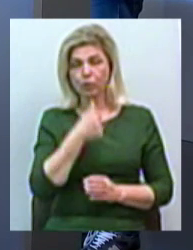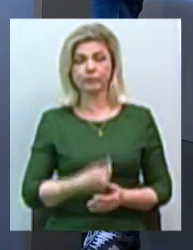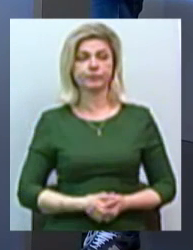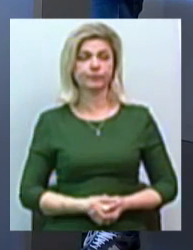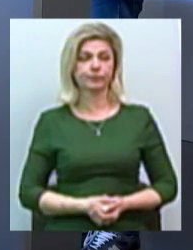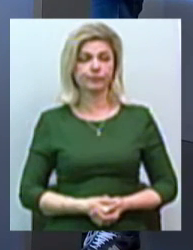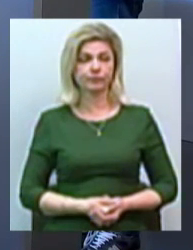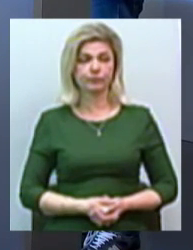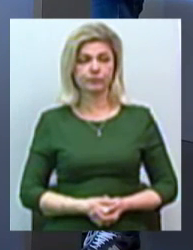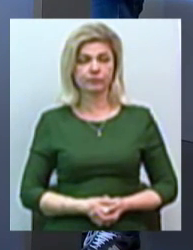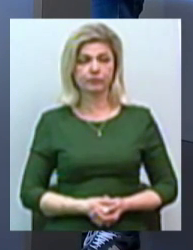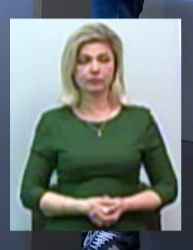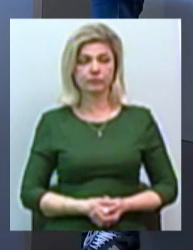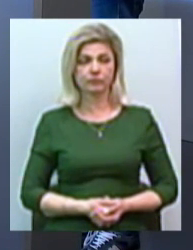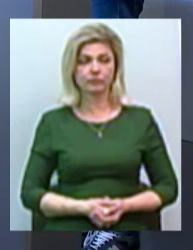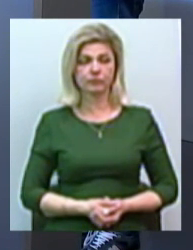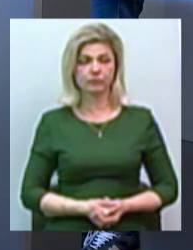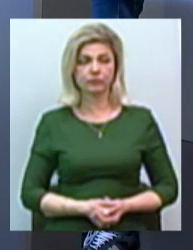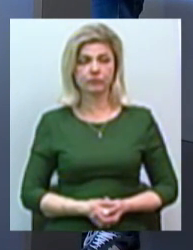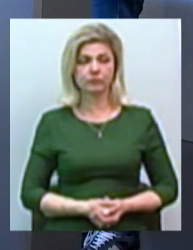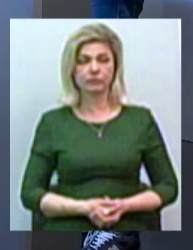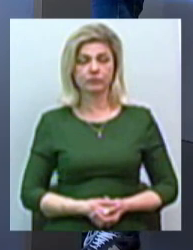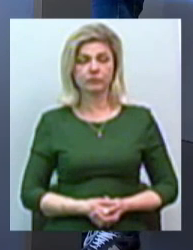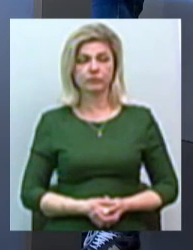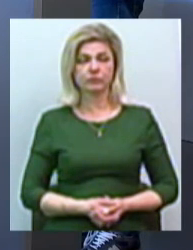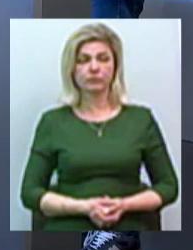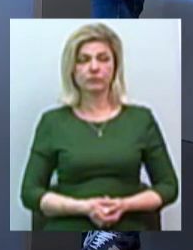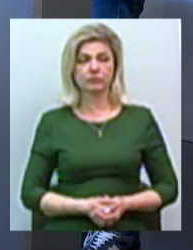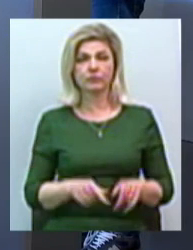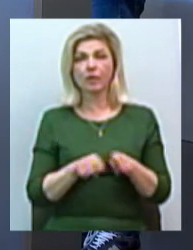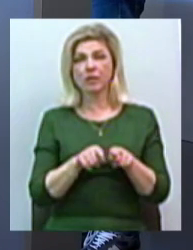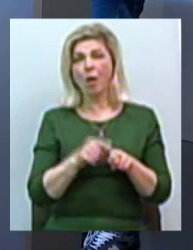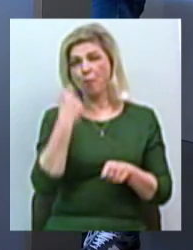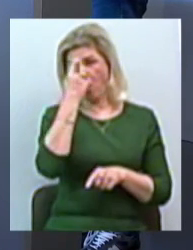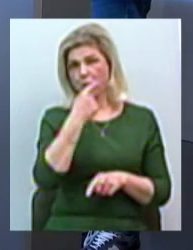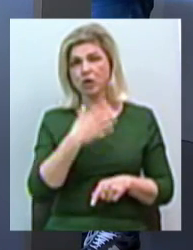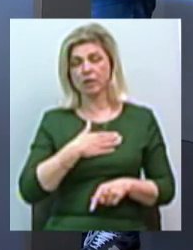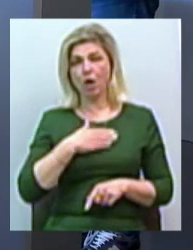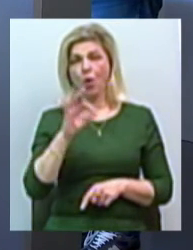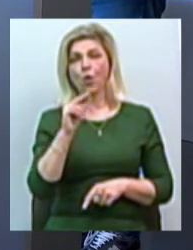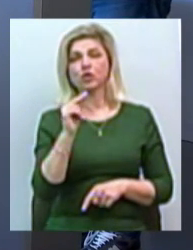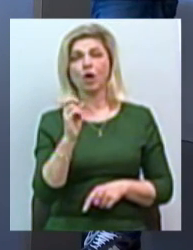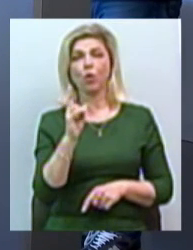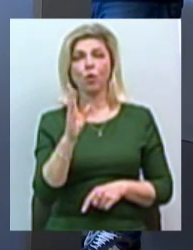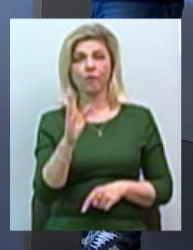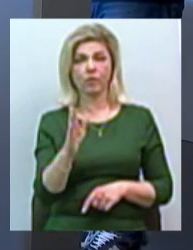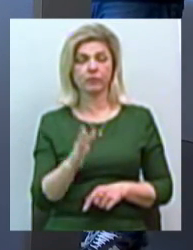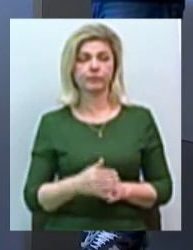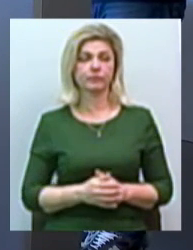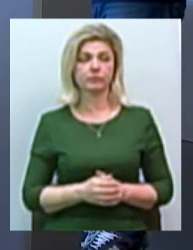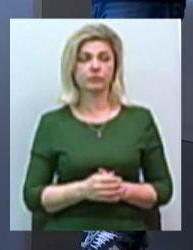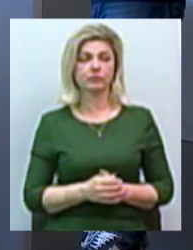по сути дела, в якій-то степені там похоже на наш Ачаков, ну, только у нас всегда яхт було менше, і горы не такі.